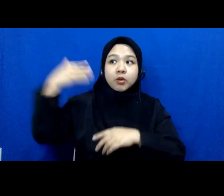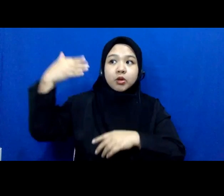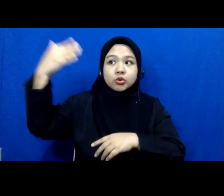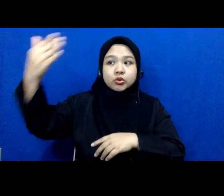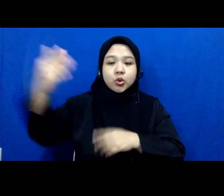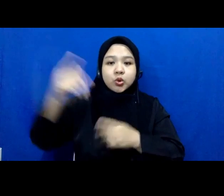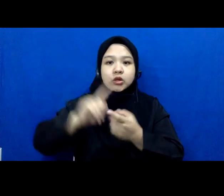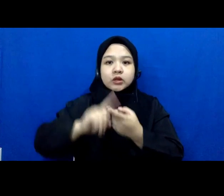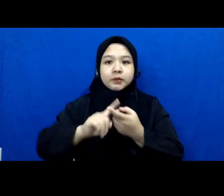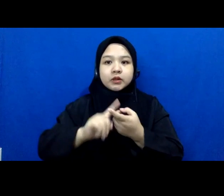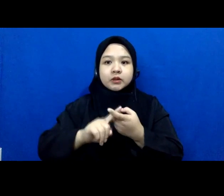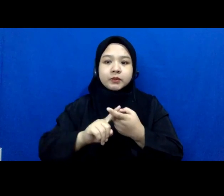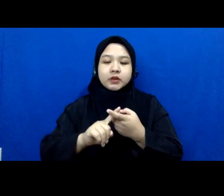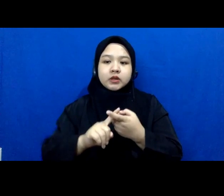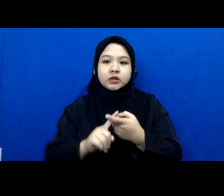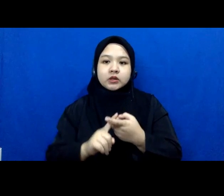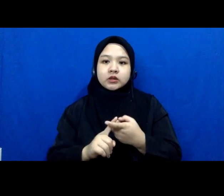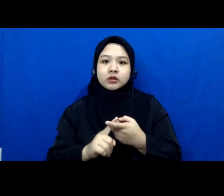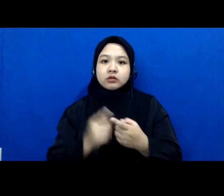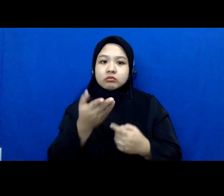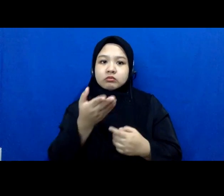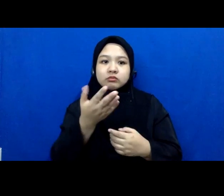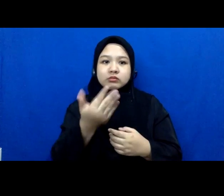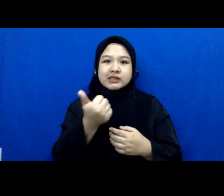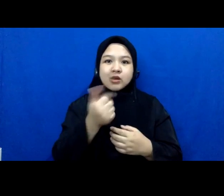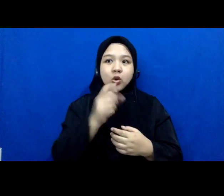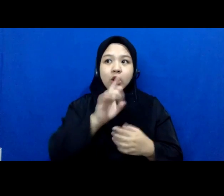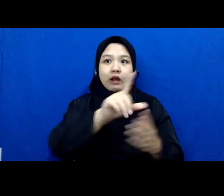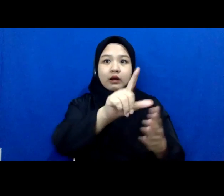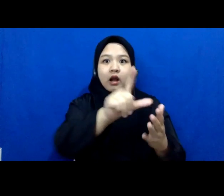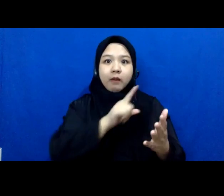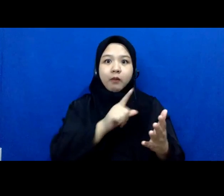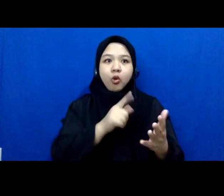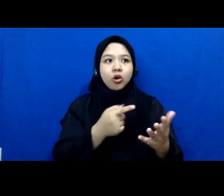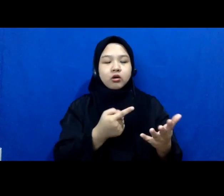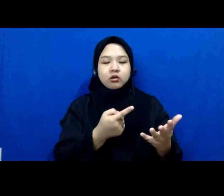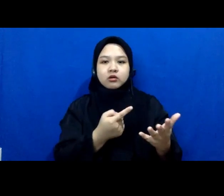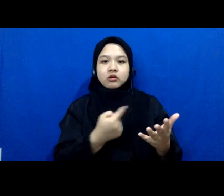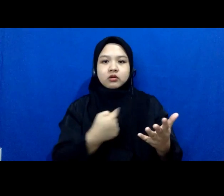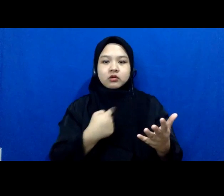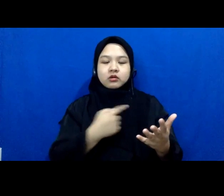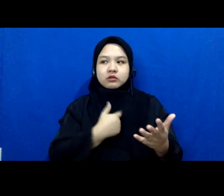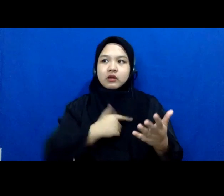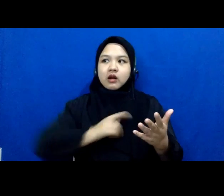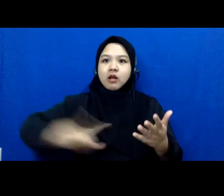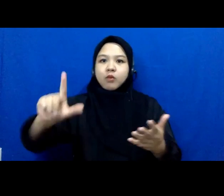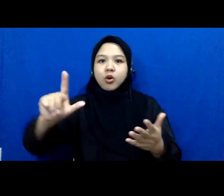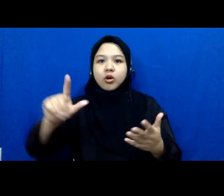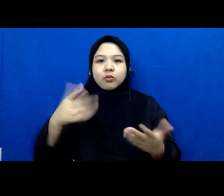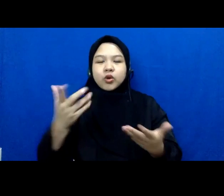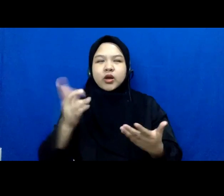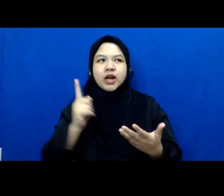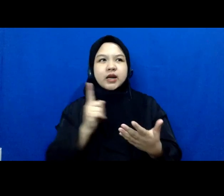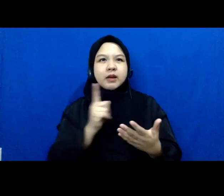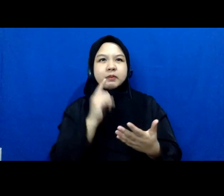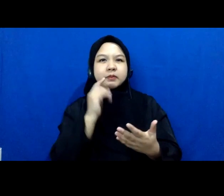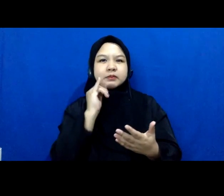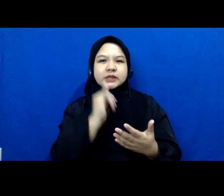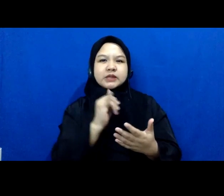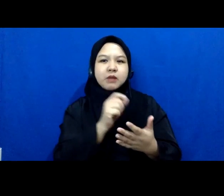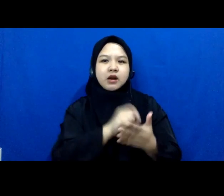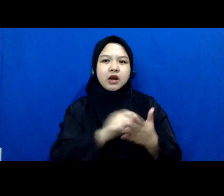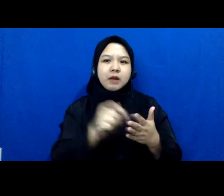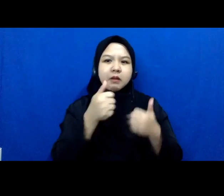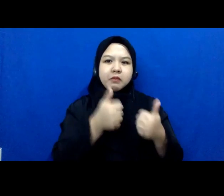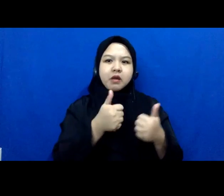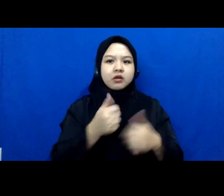menjadi terlapor gitu ya karena katakanlah mungkin pencemaran nama baik dan itu sering terjadi sekali